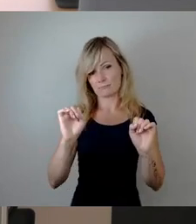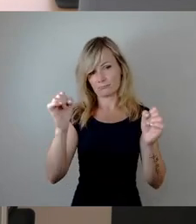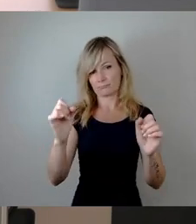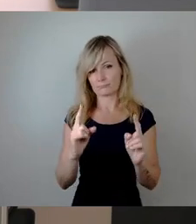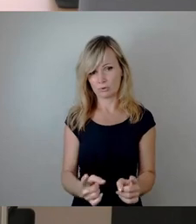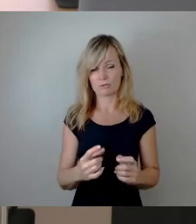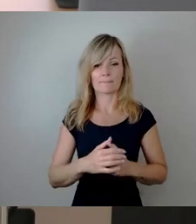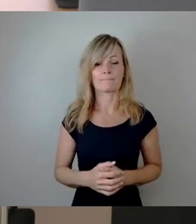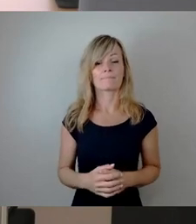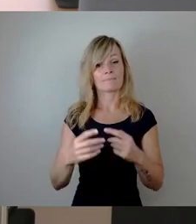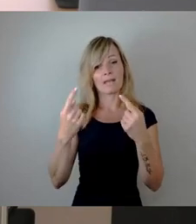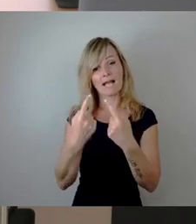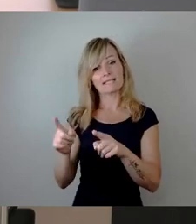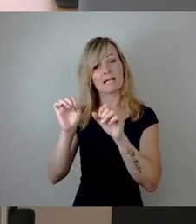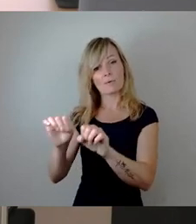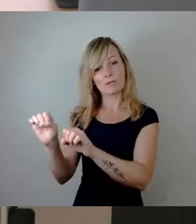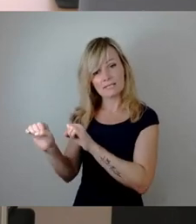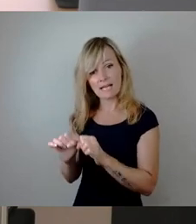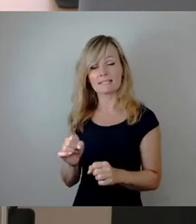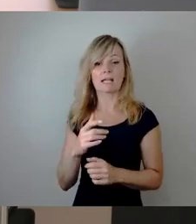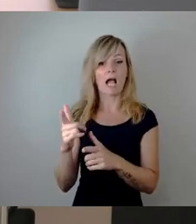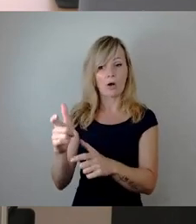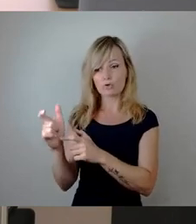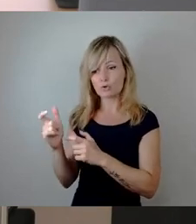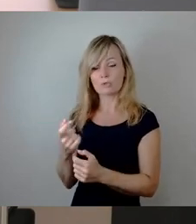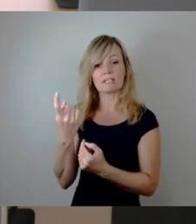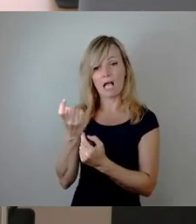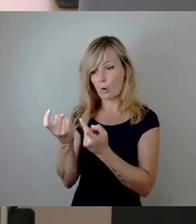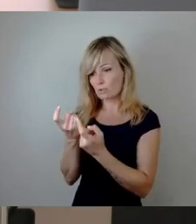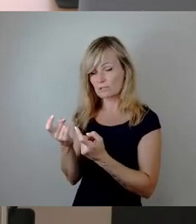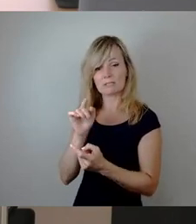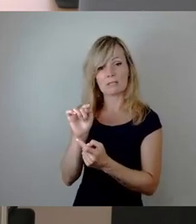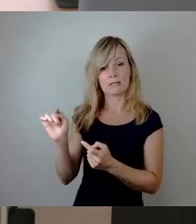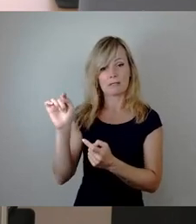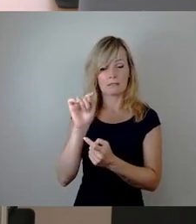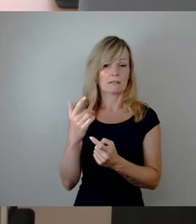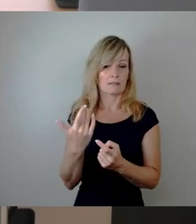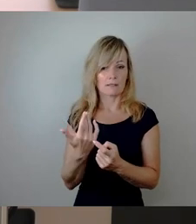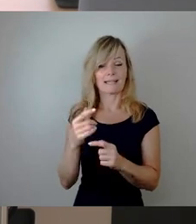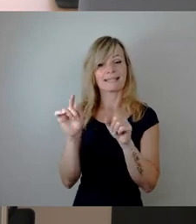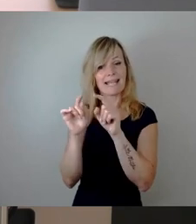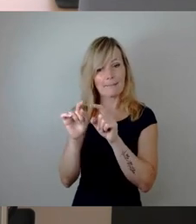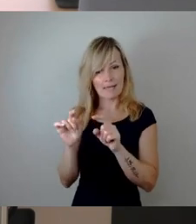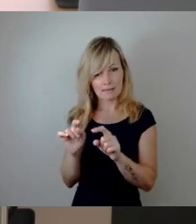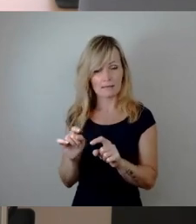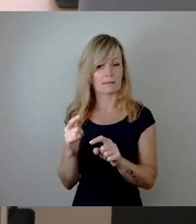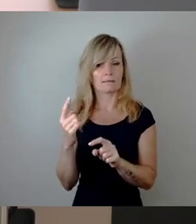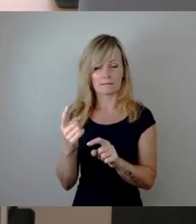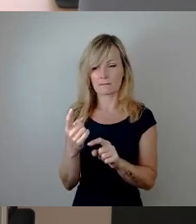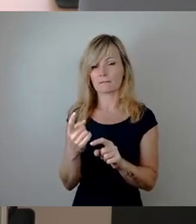Alternative ist, aus den Ausschüssen werden die Themen, die da nicht